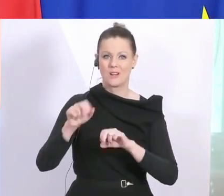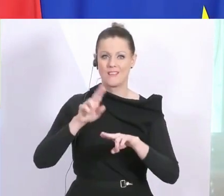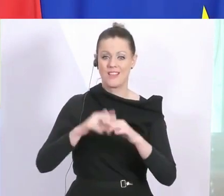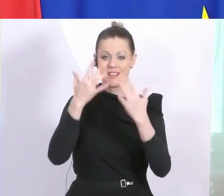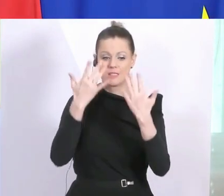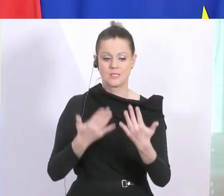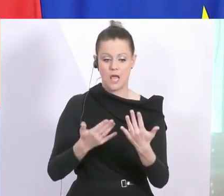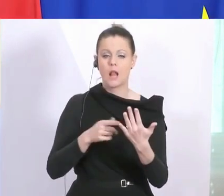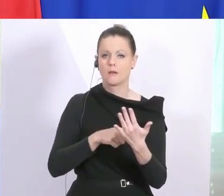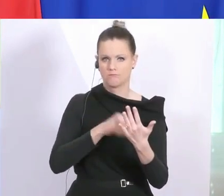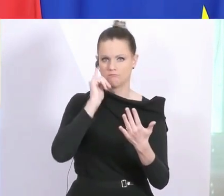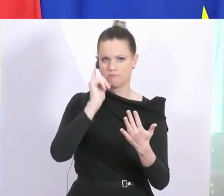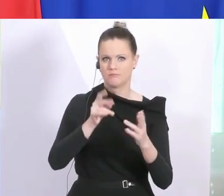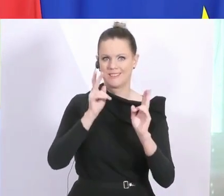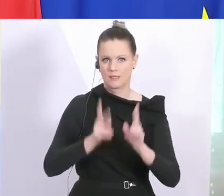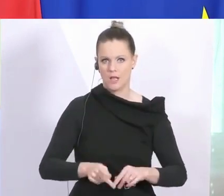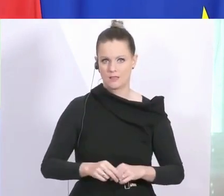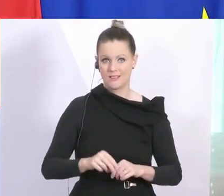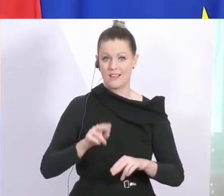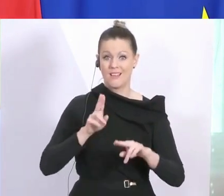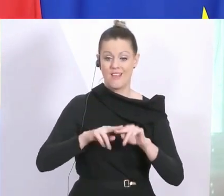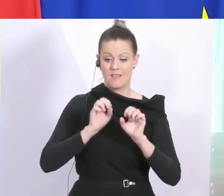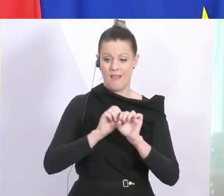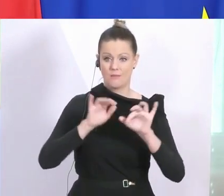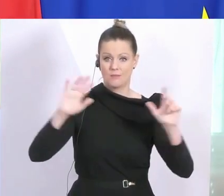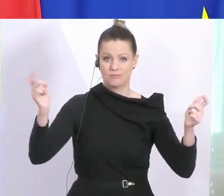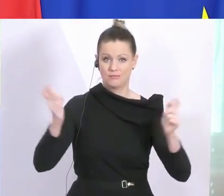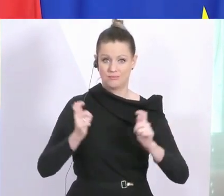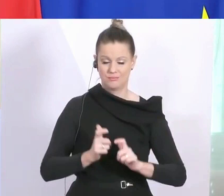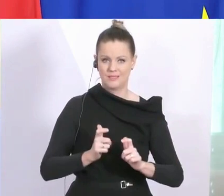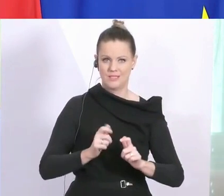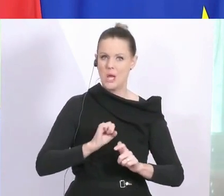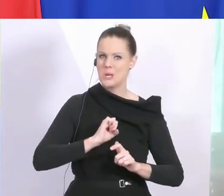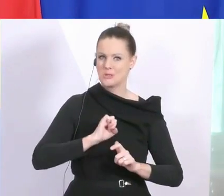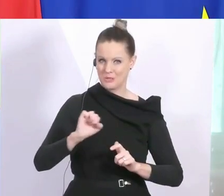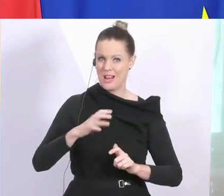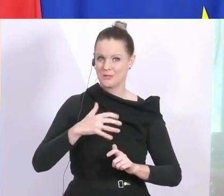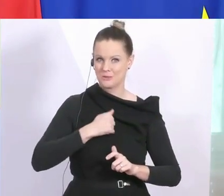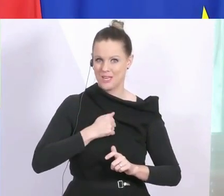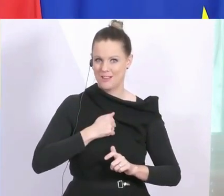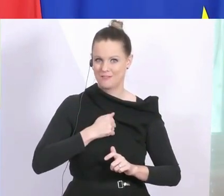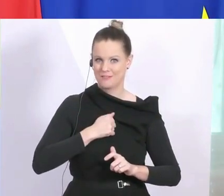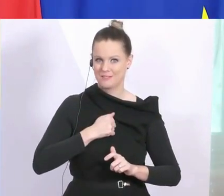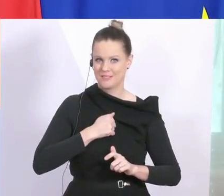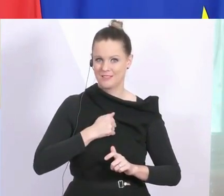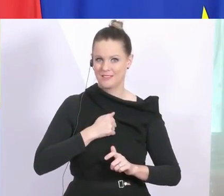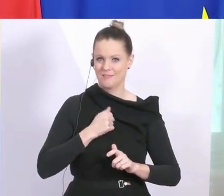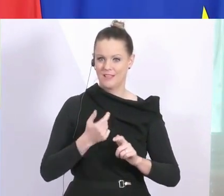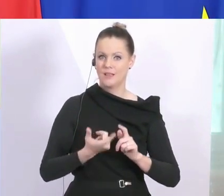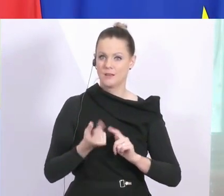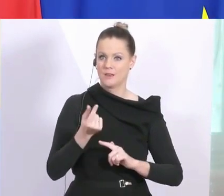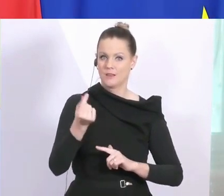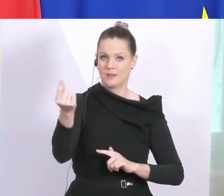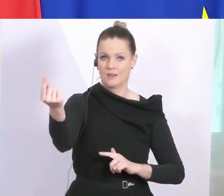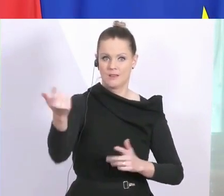hergeben. Je schneller wir die Ausbreitung einschränken, je schneller wir es schaffen, dass der Replikationsfaktor in